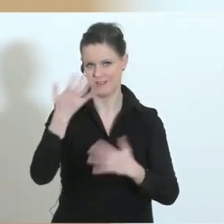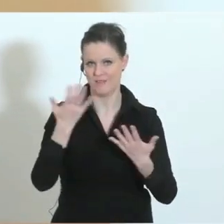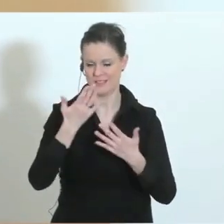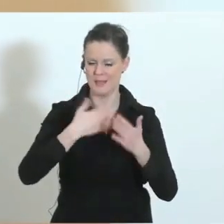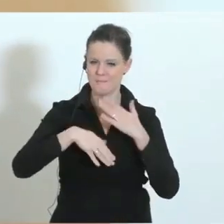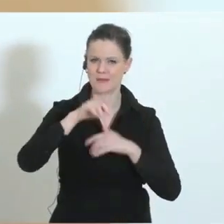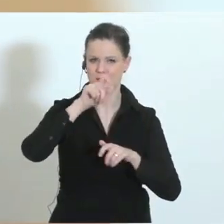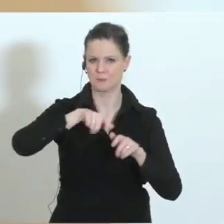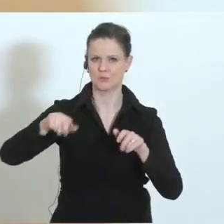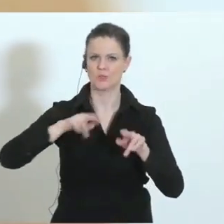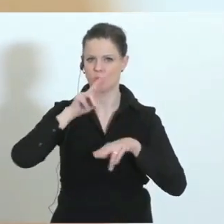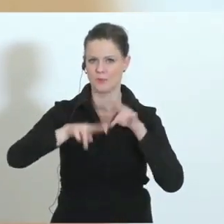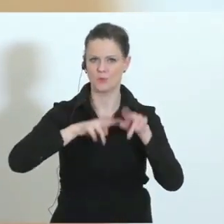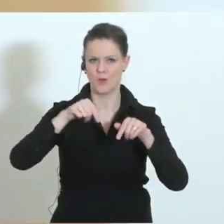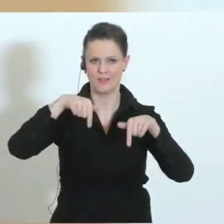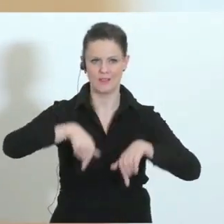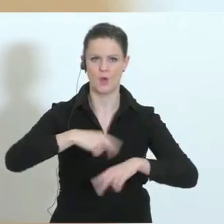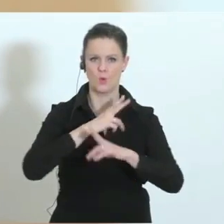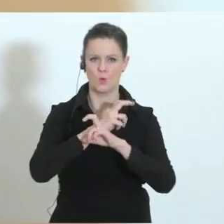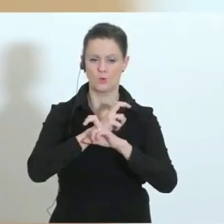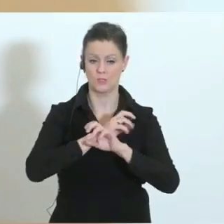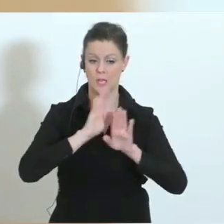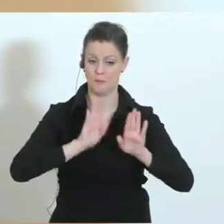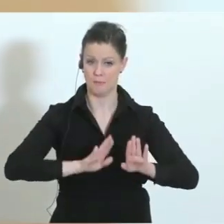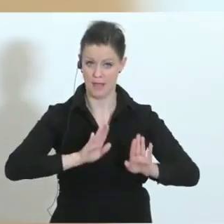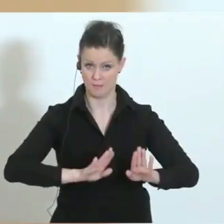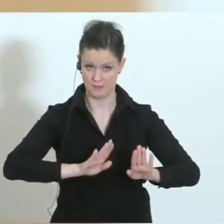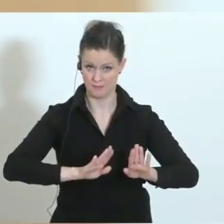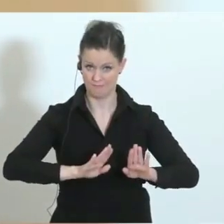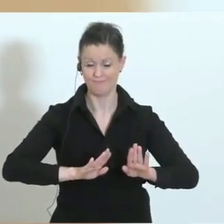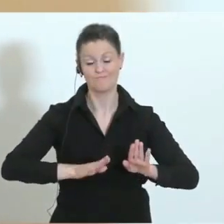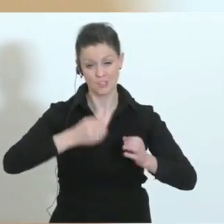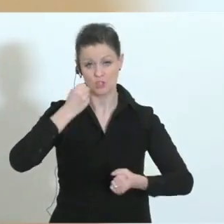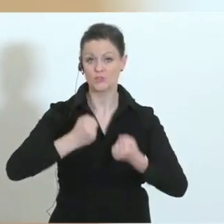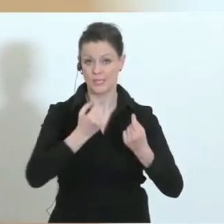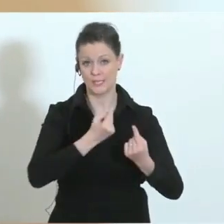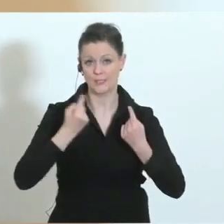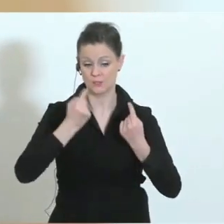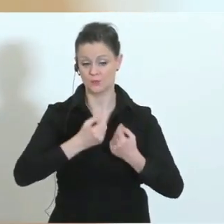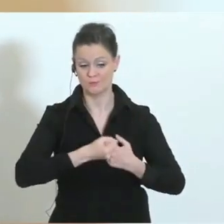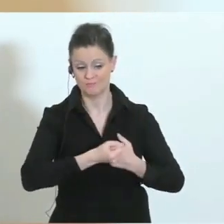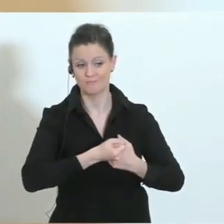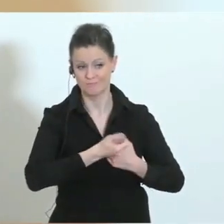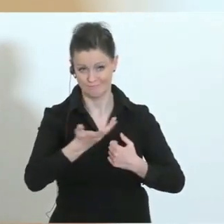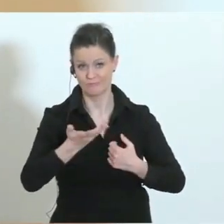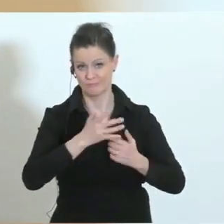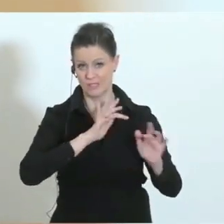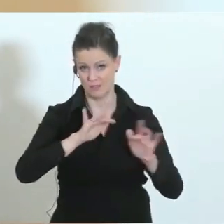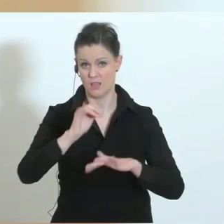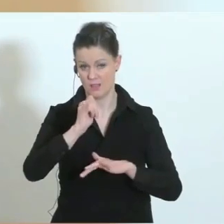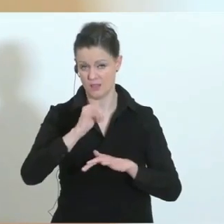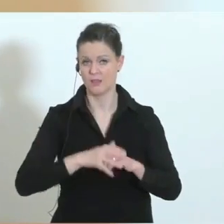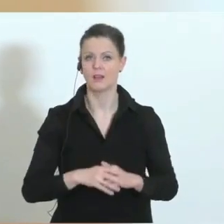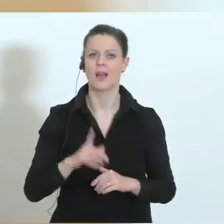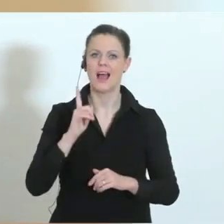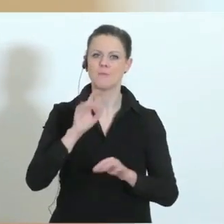Betreuerinnen und Betreuer sind in Österreich geblieben, vorerst zumindest. Schwierige Situation für viele von Ihnen auch, aber